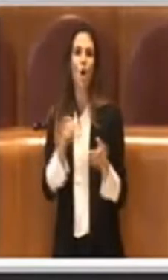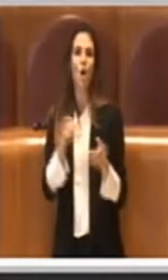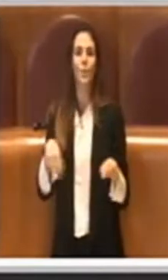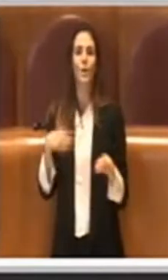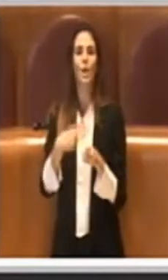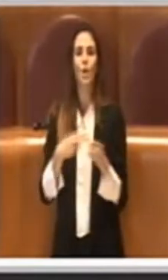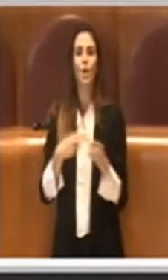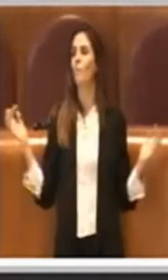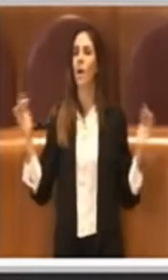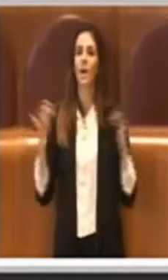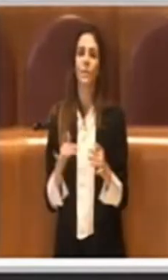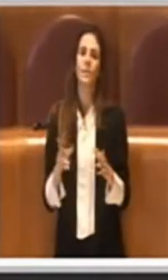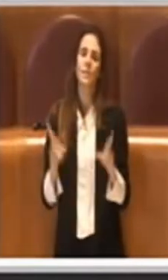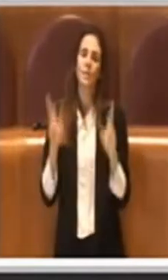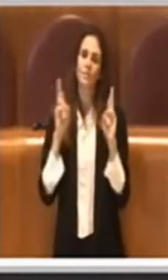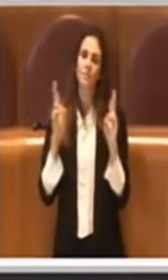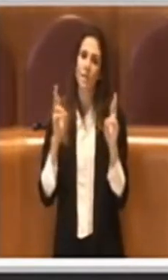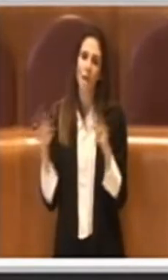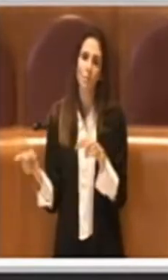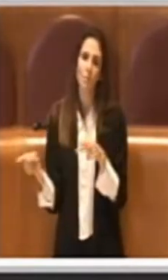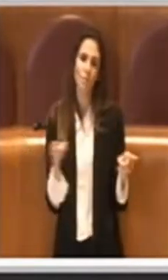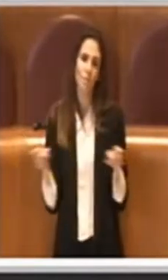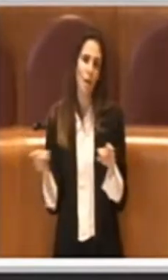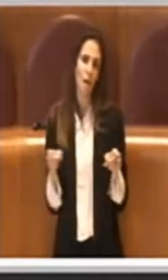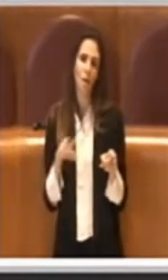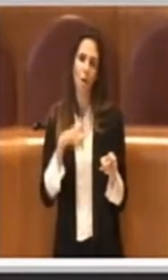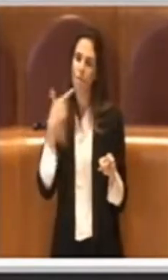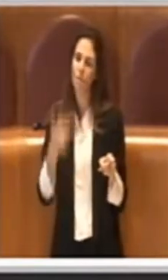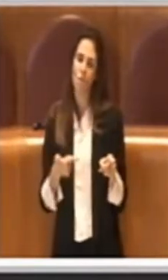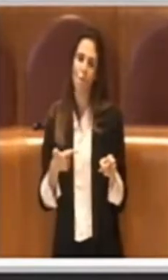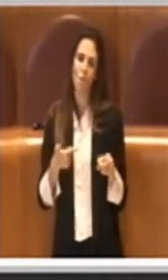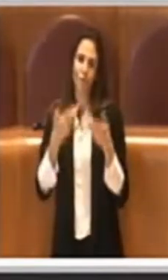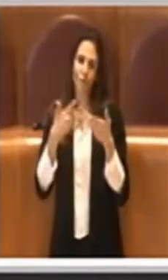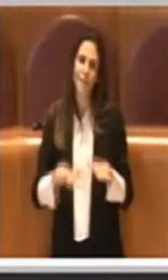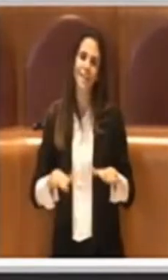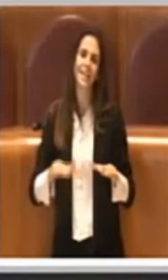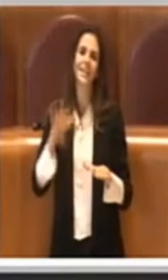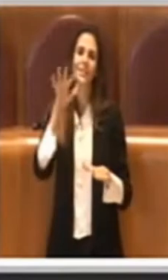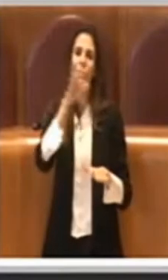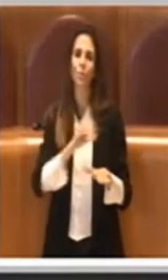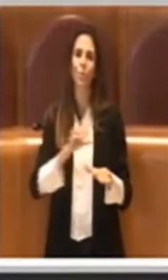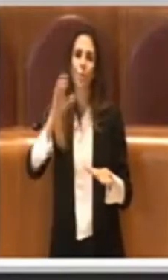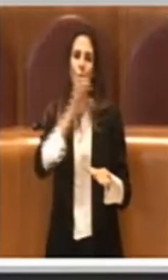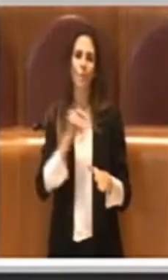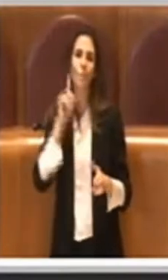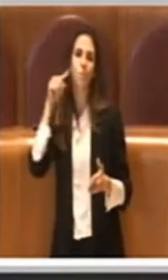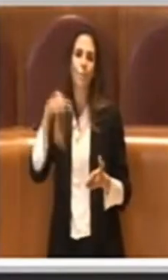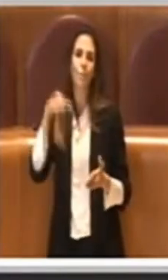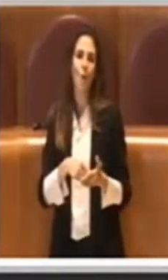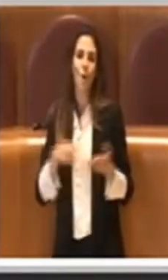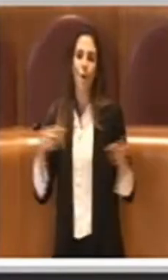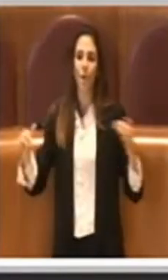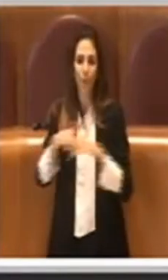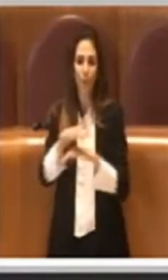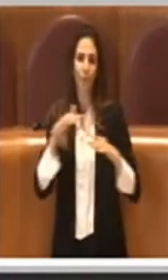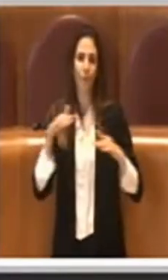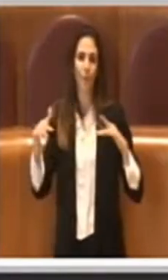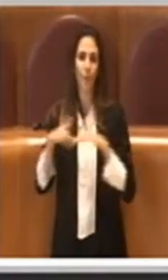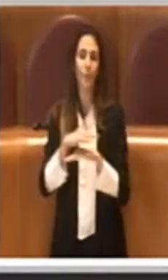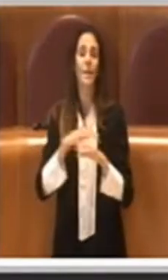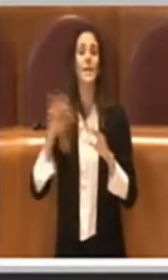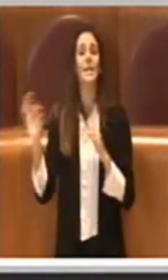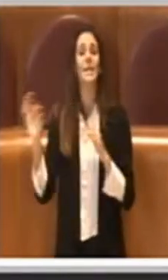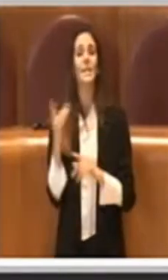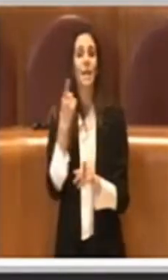questo brutto periodo possa passare e che i turisti ricominciano a venire a Roma. Io credo che se